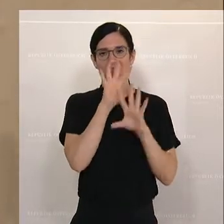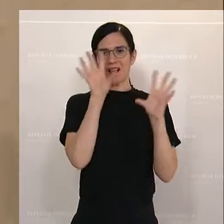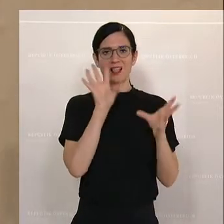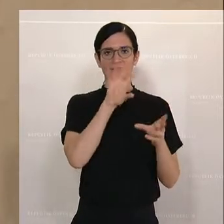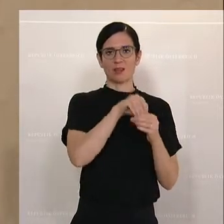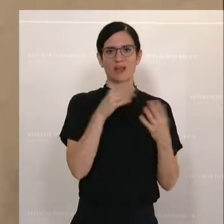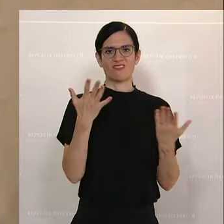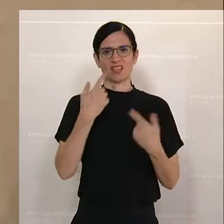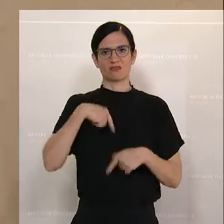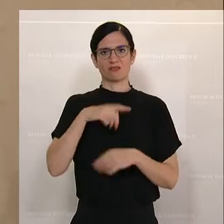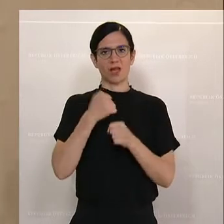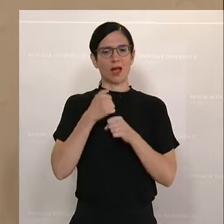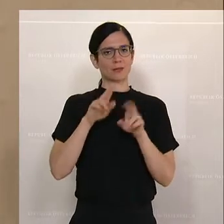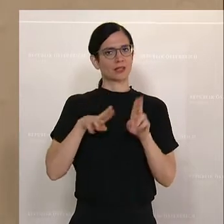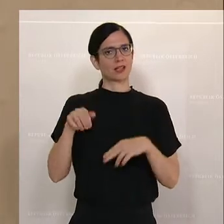das liegt auf der Hand.